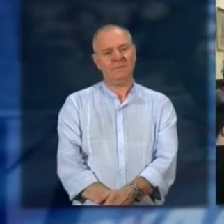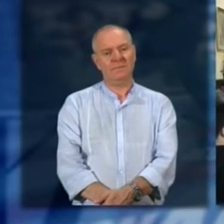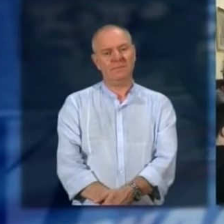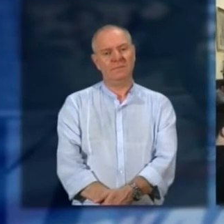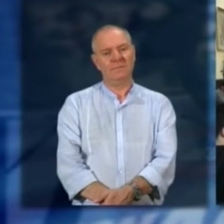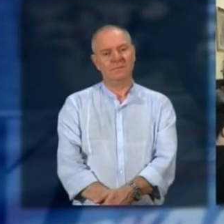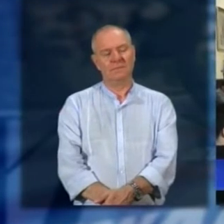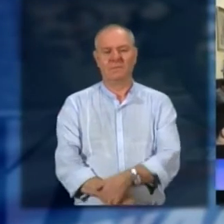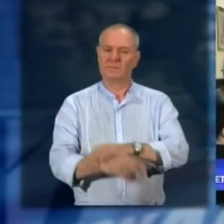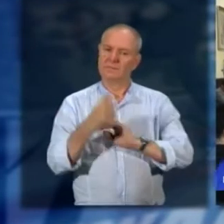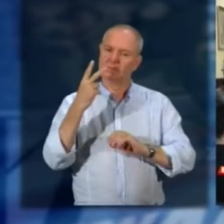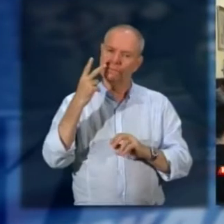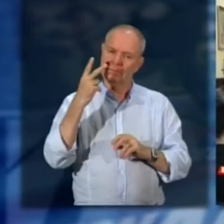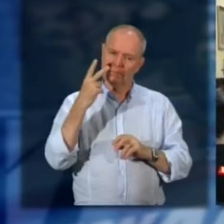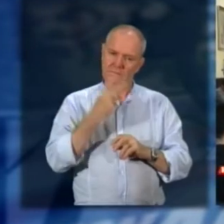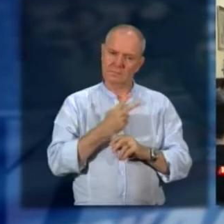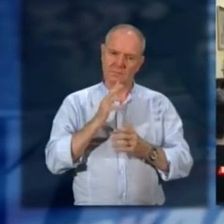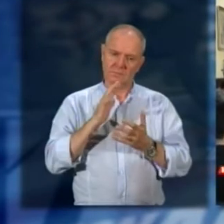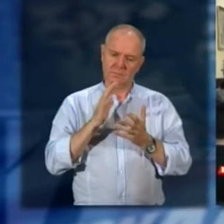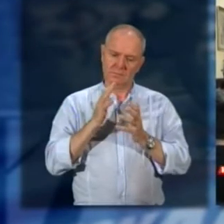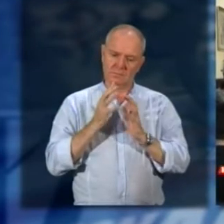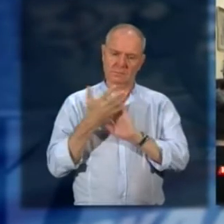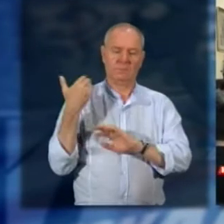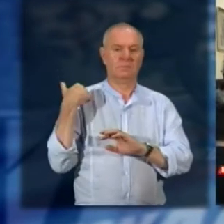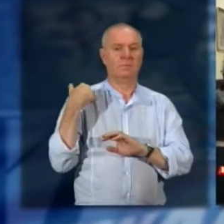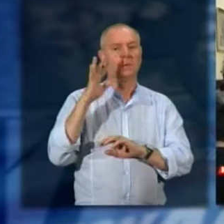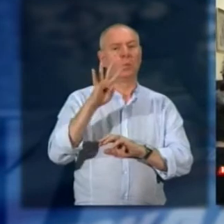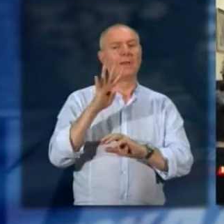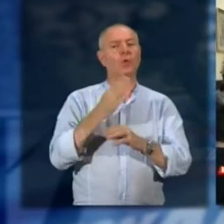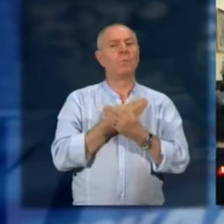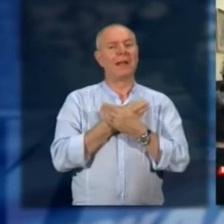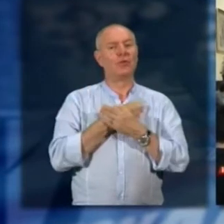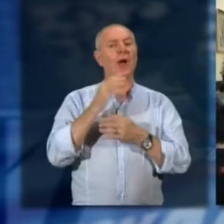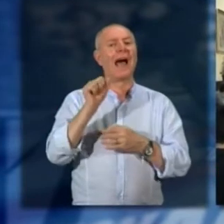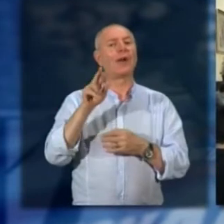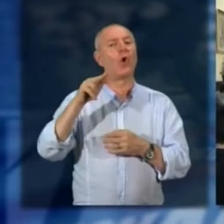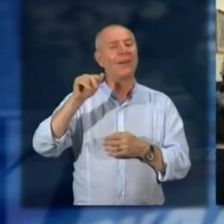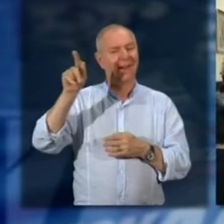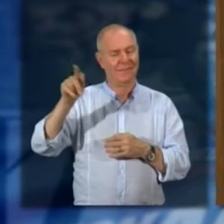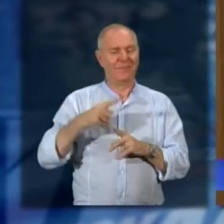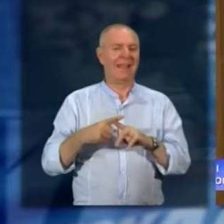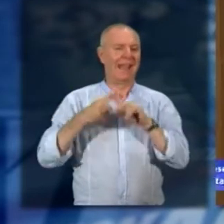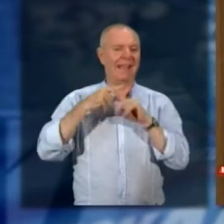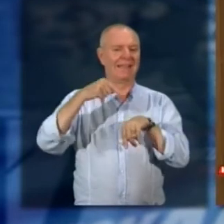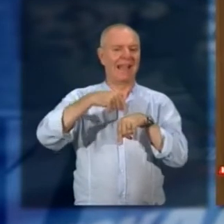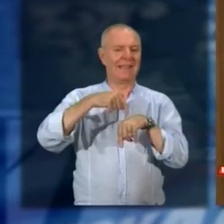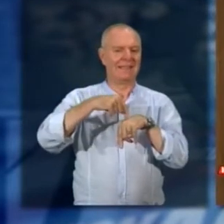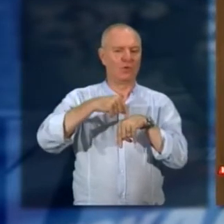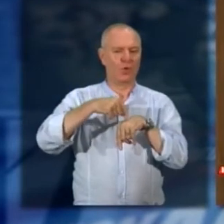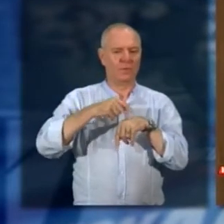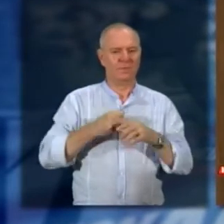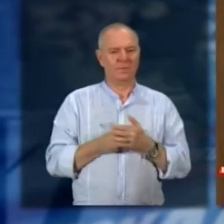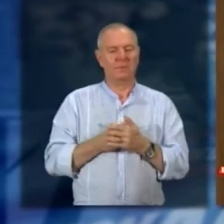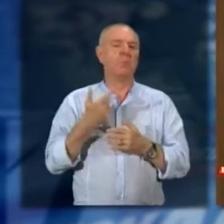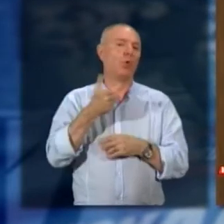stata contraddistinta da una serie di avvicendamenti la seduta consigliare del 4 maggio ad Arona l'ex assessore Claudio Peverelli dimessosi per